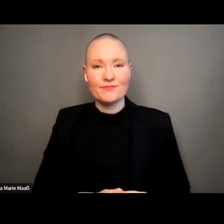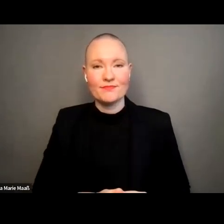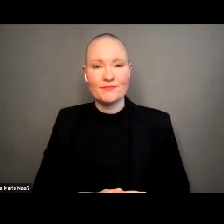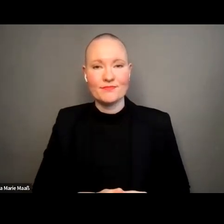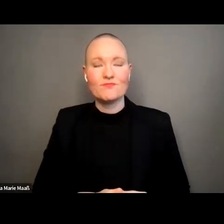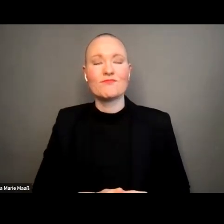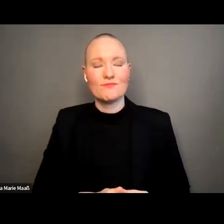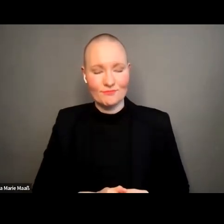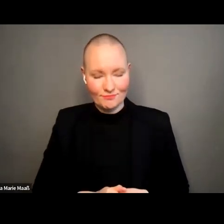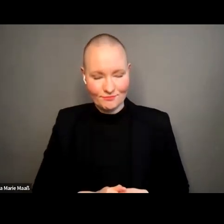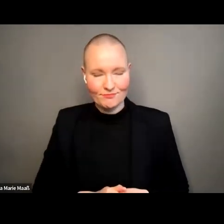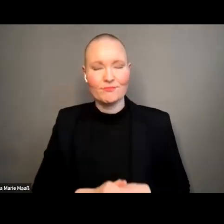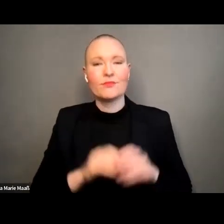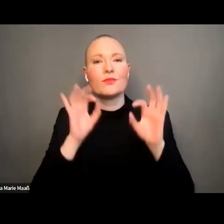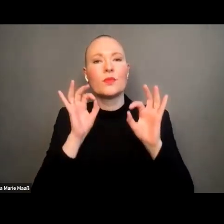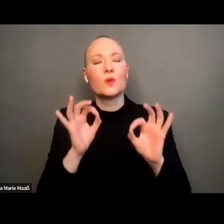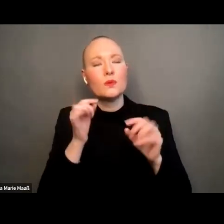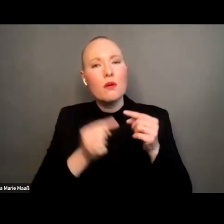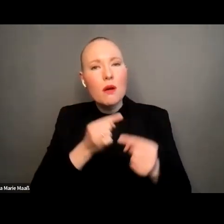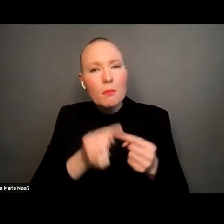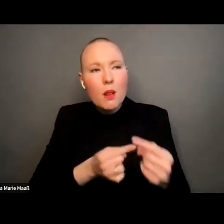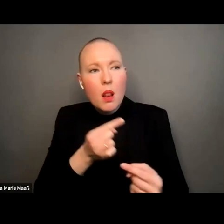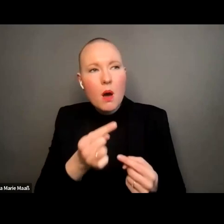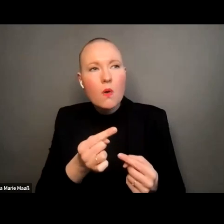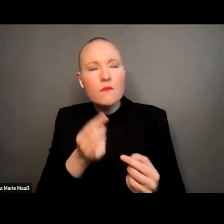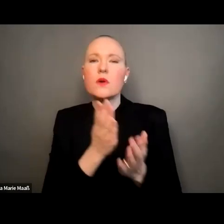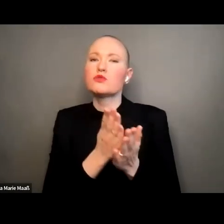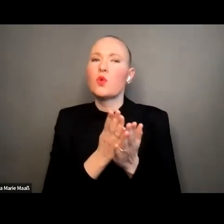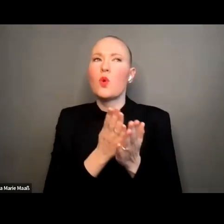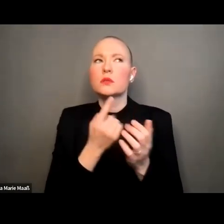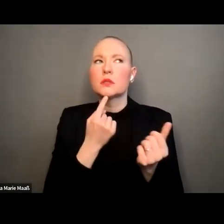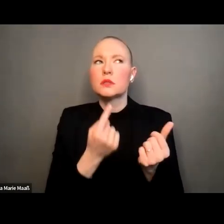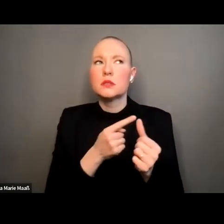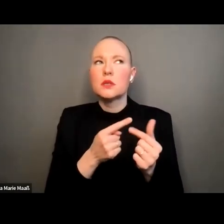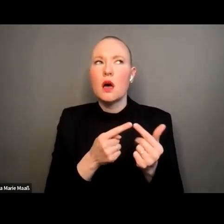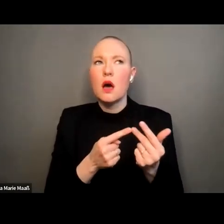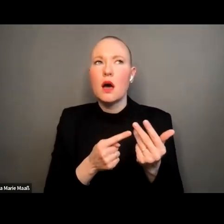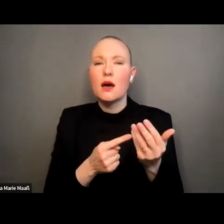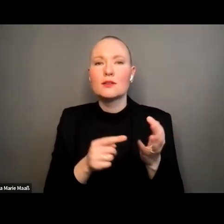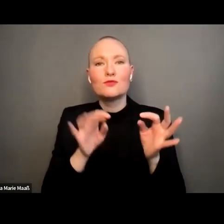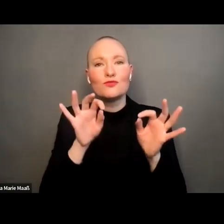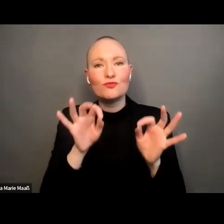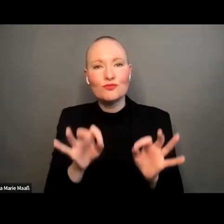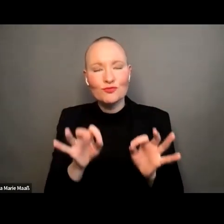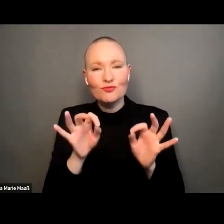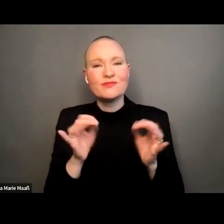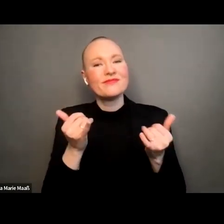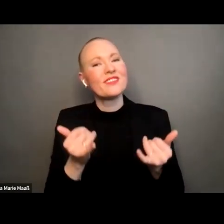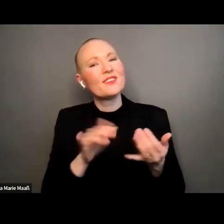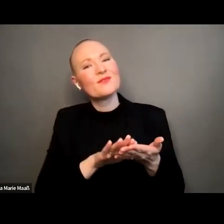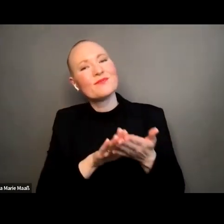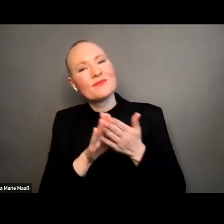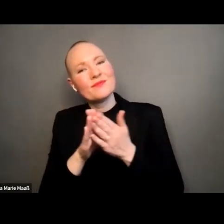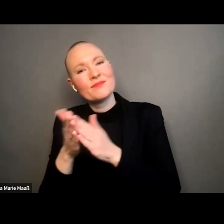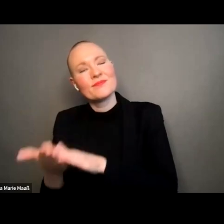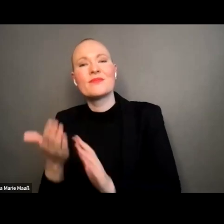genau den ablauf habe ich eigentlich auch schon grob genannt und würde jetzt langsam übergehen